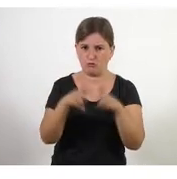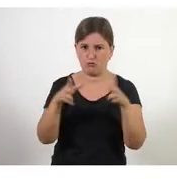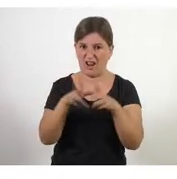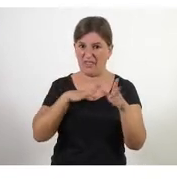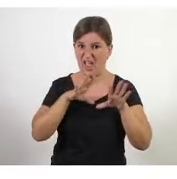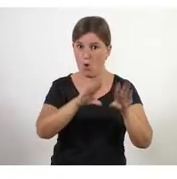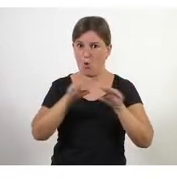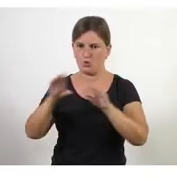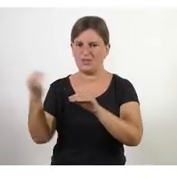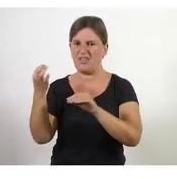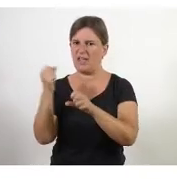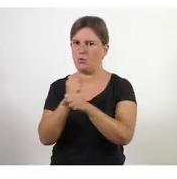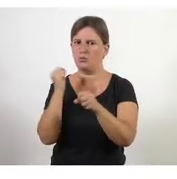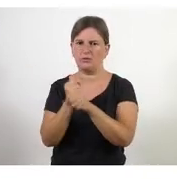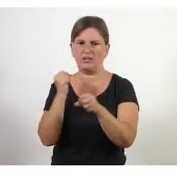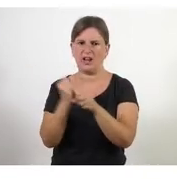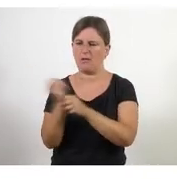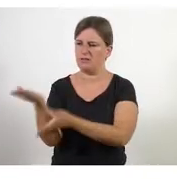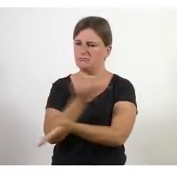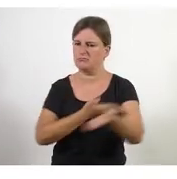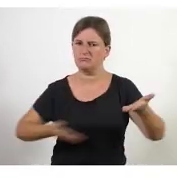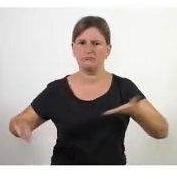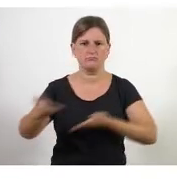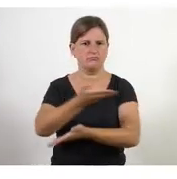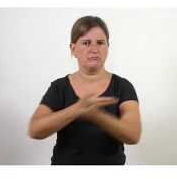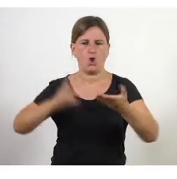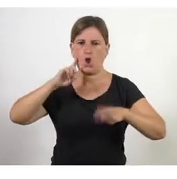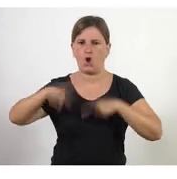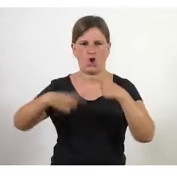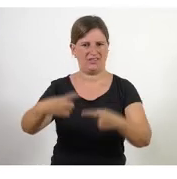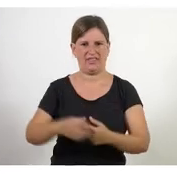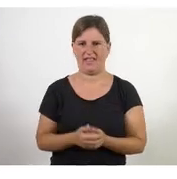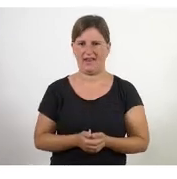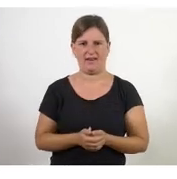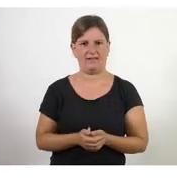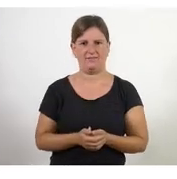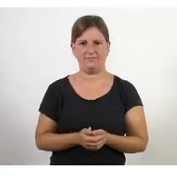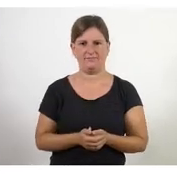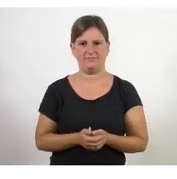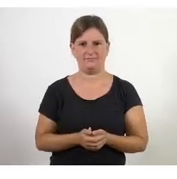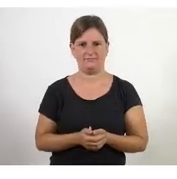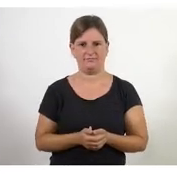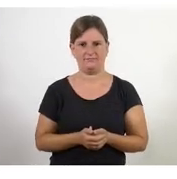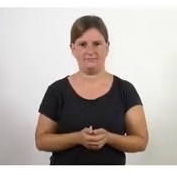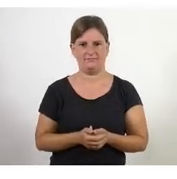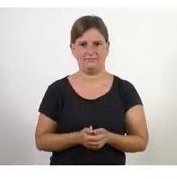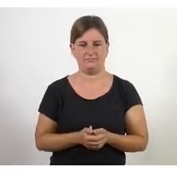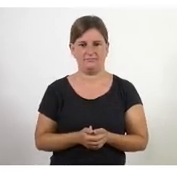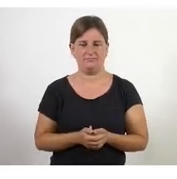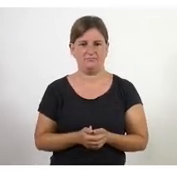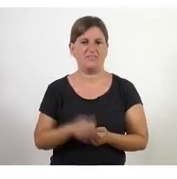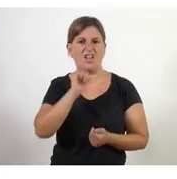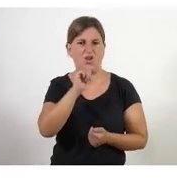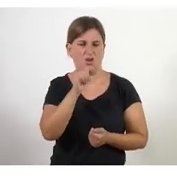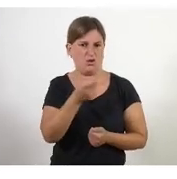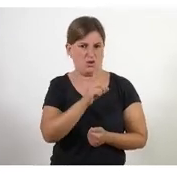han de treballar junts de forma quotidiana ja no val i potser a'etat 20 tot això no passava i si no passava me